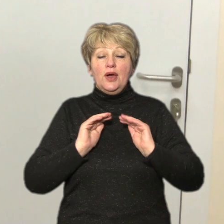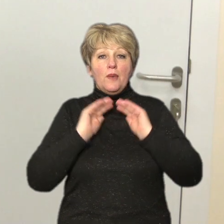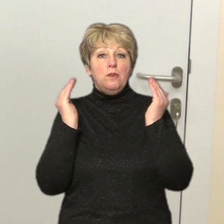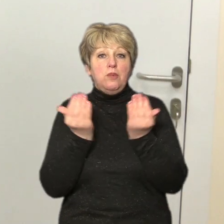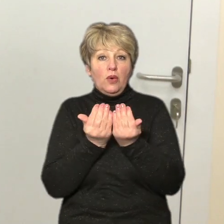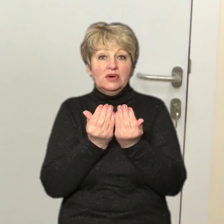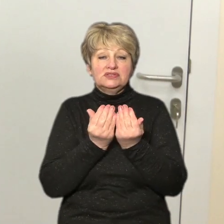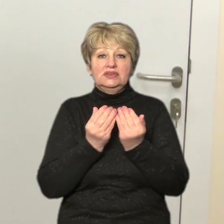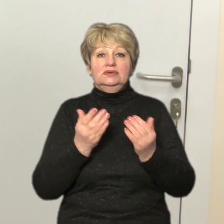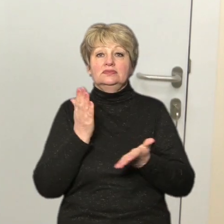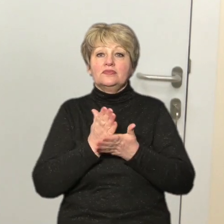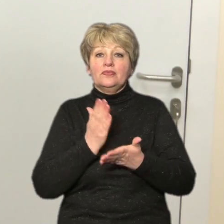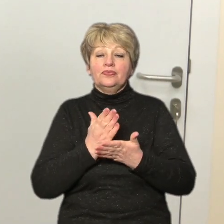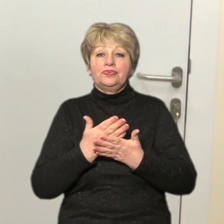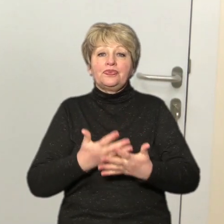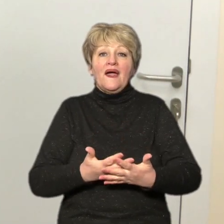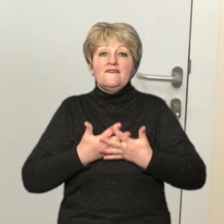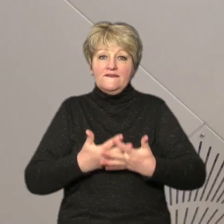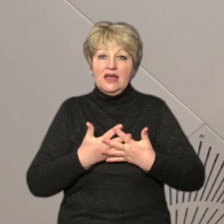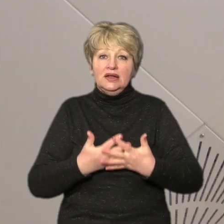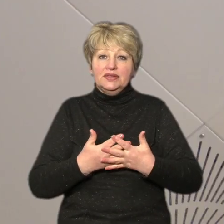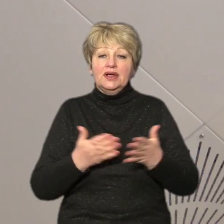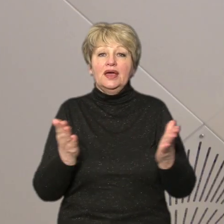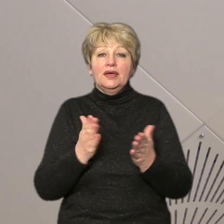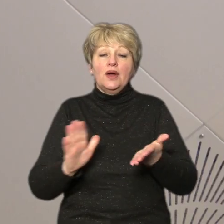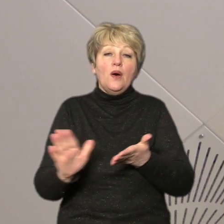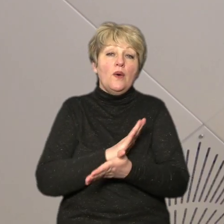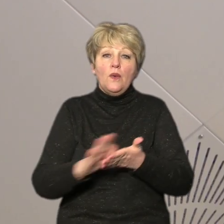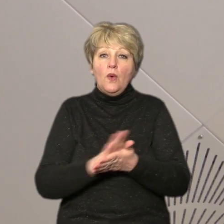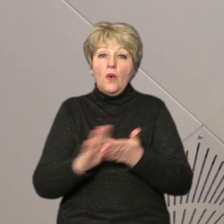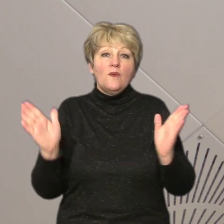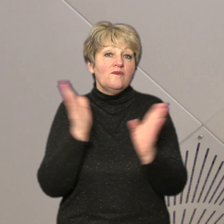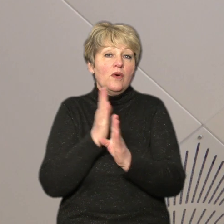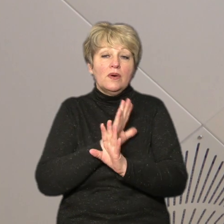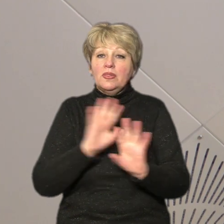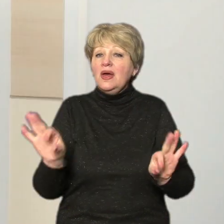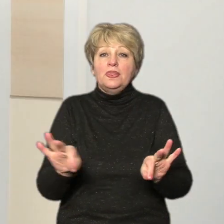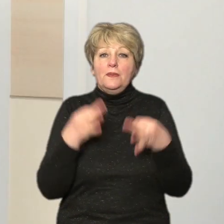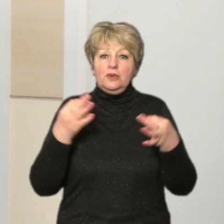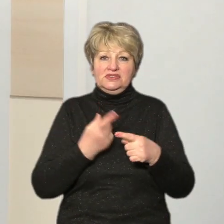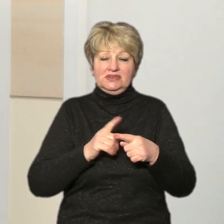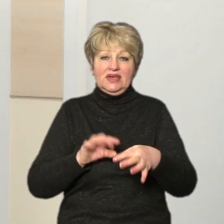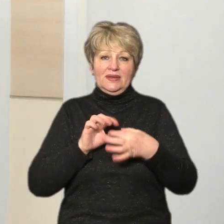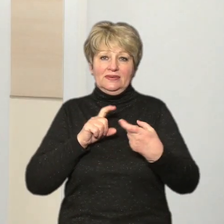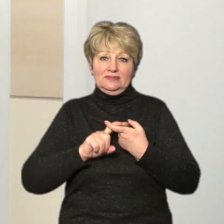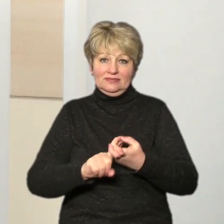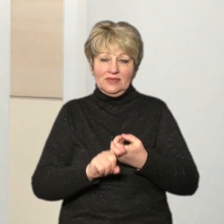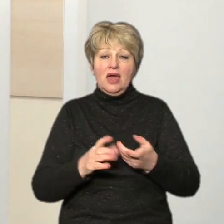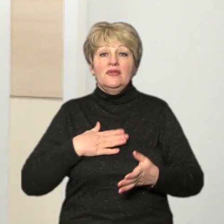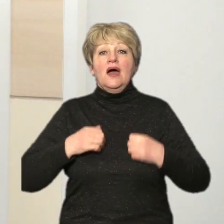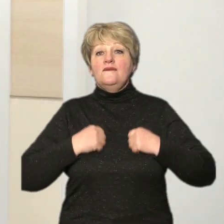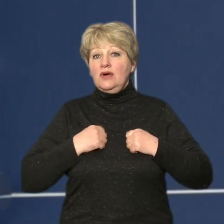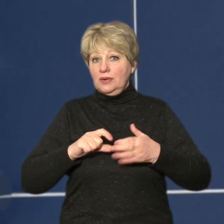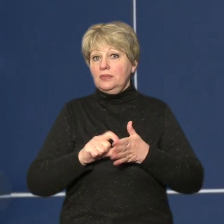фільтрами, які фільтрують повітря і не допускають отих бактерій. У нашій ванній кімнаті